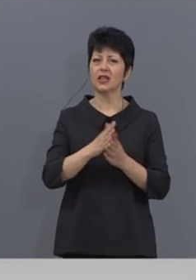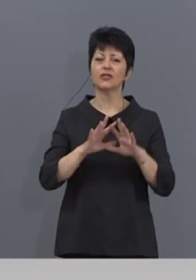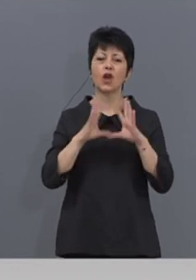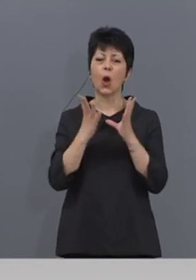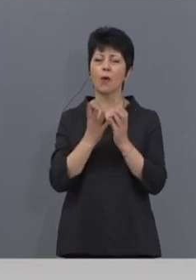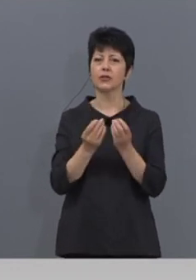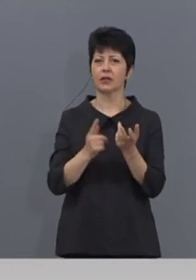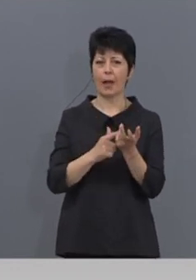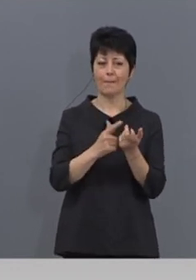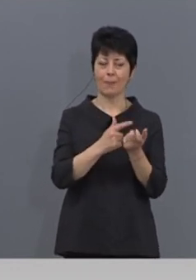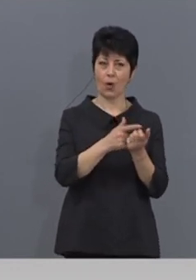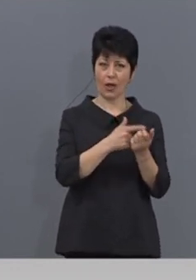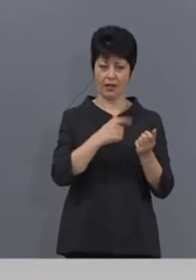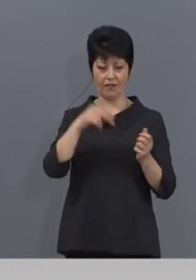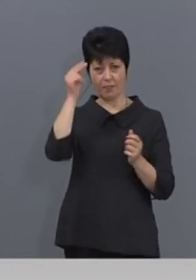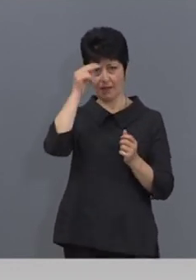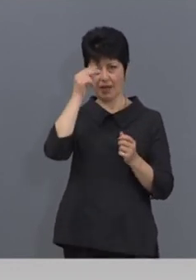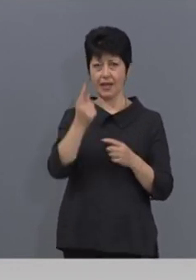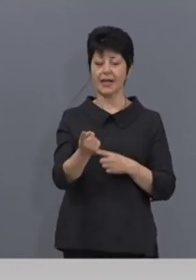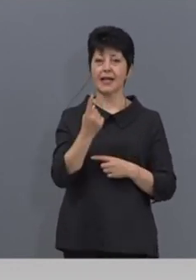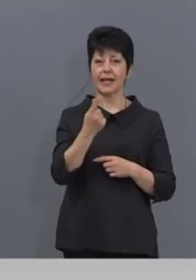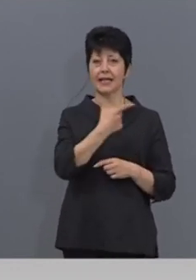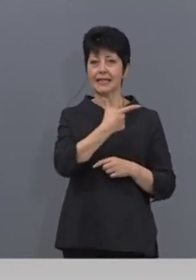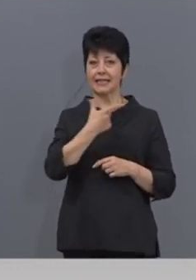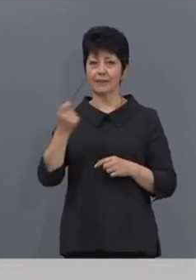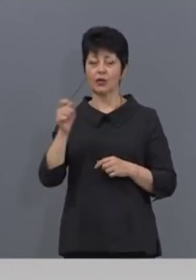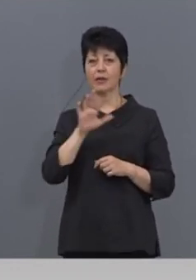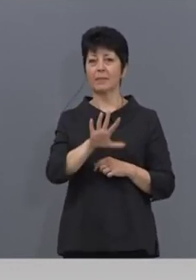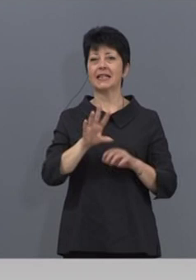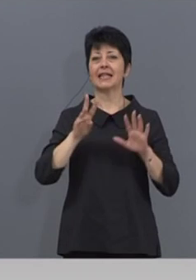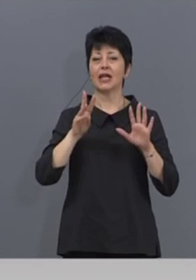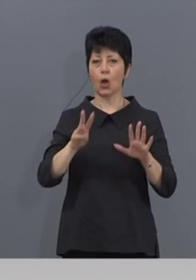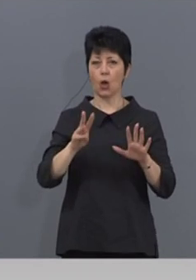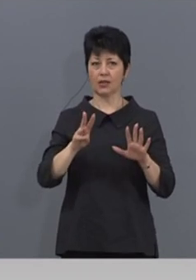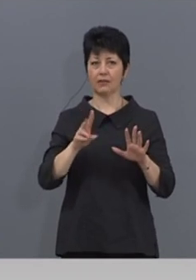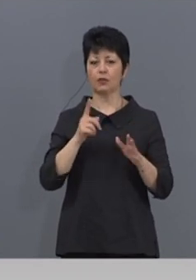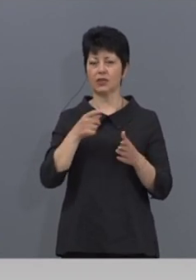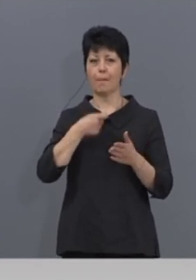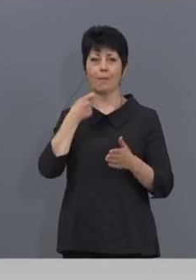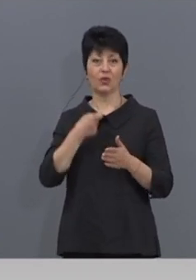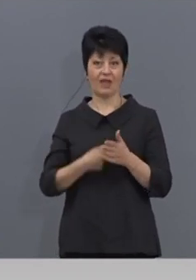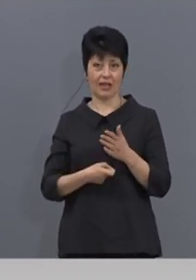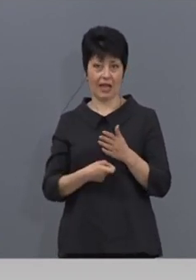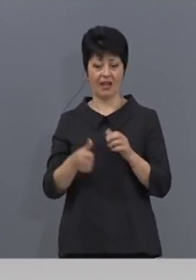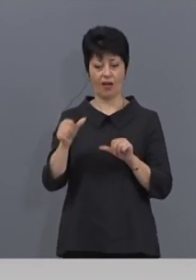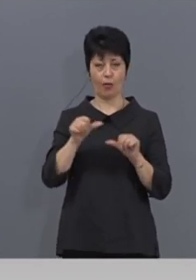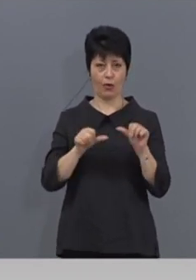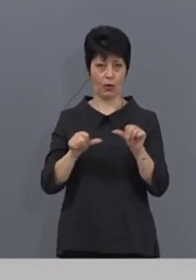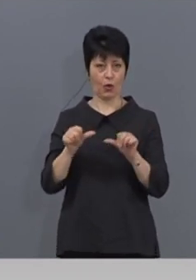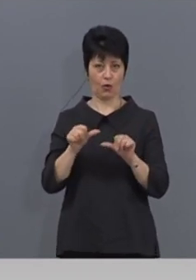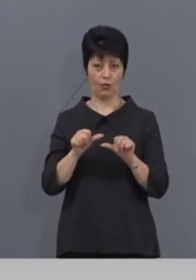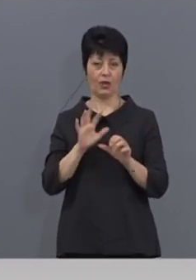бройка в страната достигна 1758 лабораторно потвърдени случаи на коронавирусна инфекция.